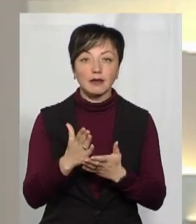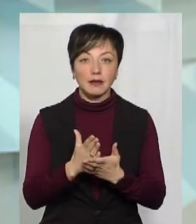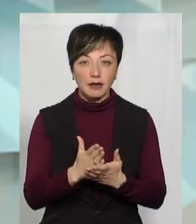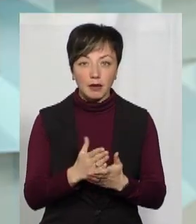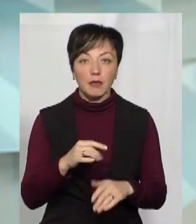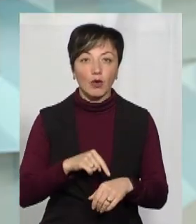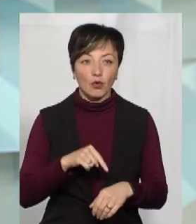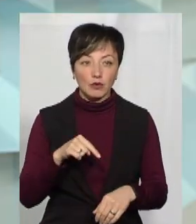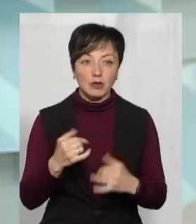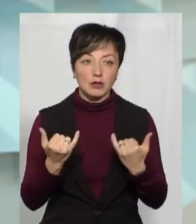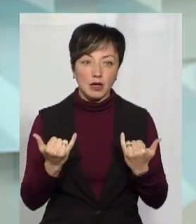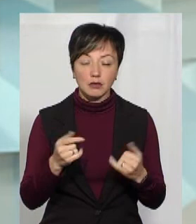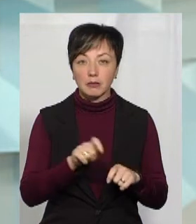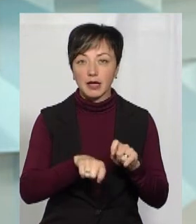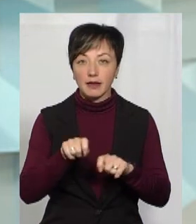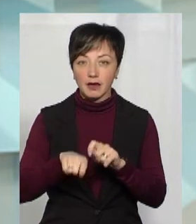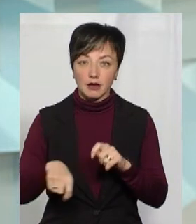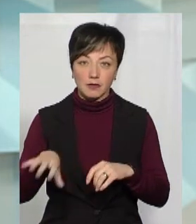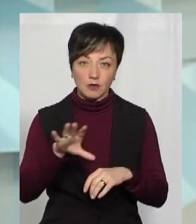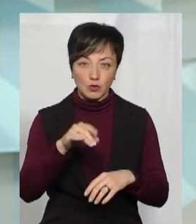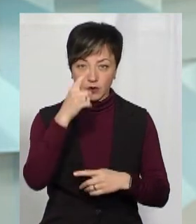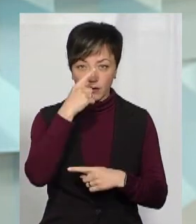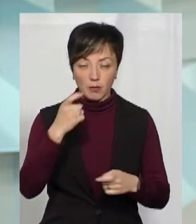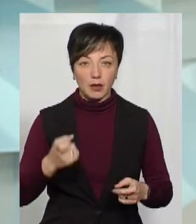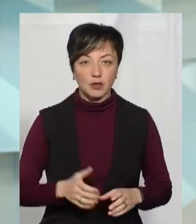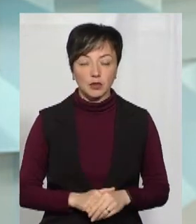ми, звичайно, прореагуємо, зараз перевіримо цю інформацію.